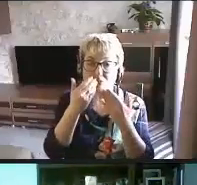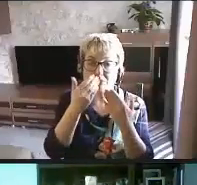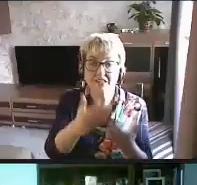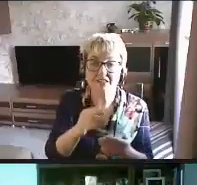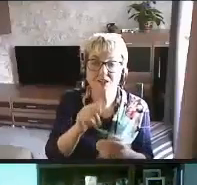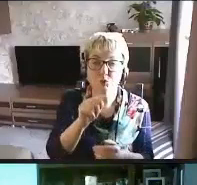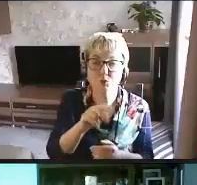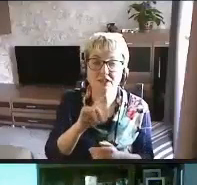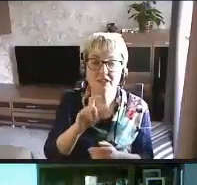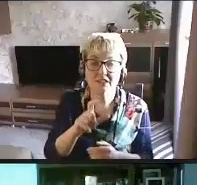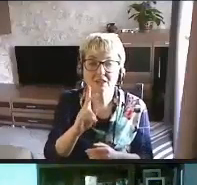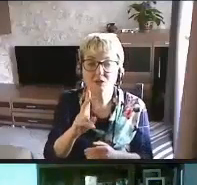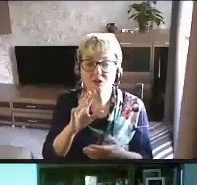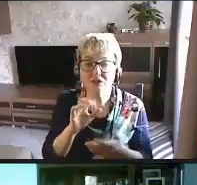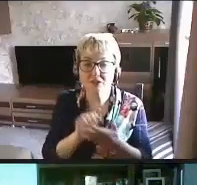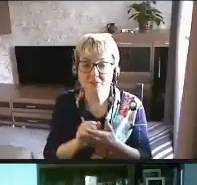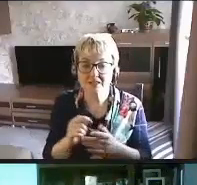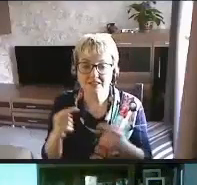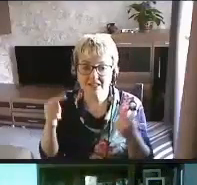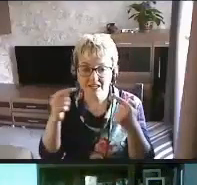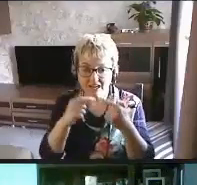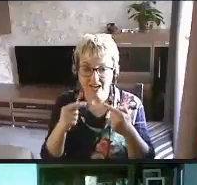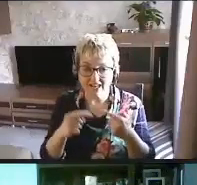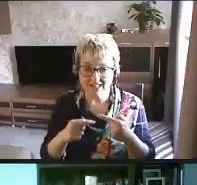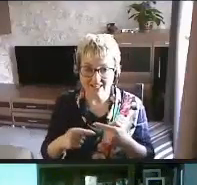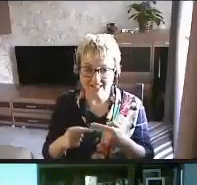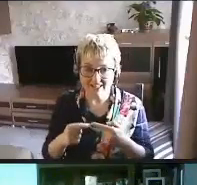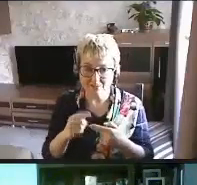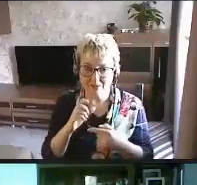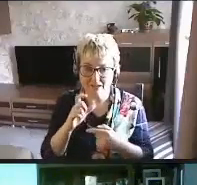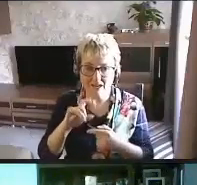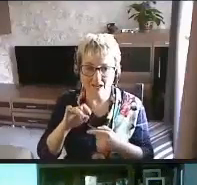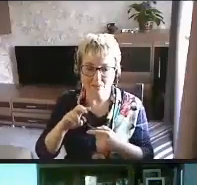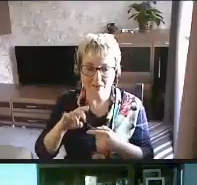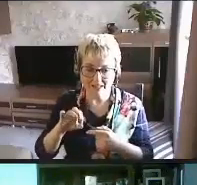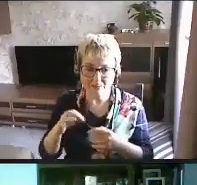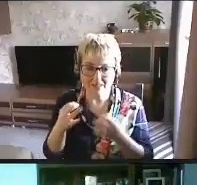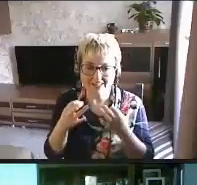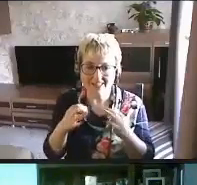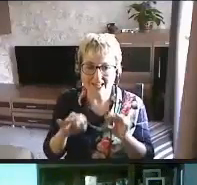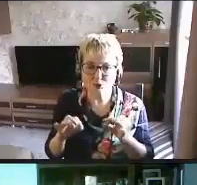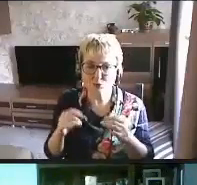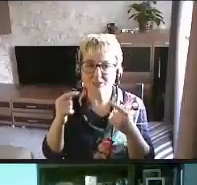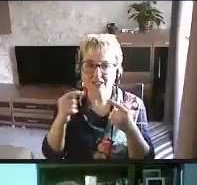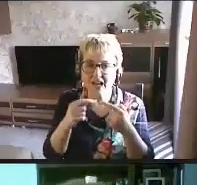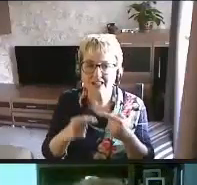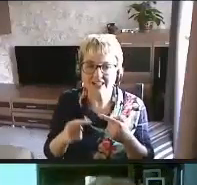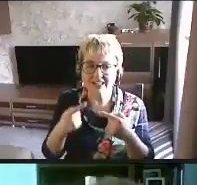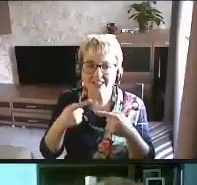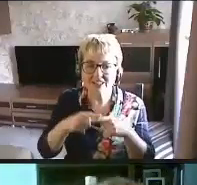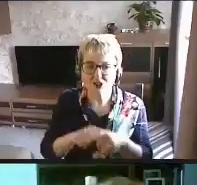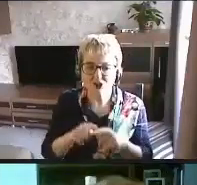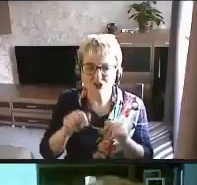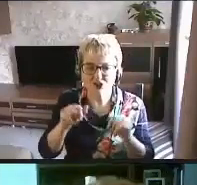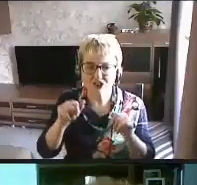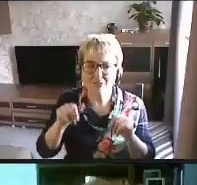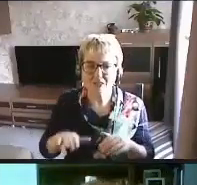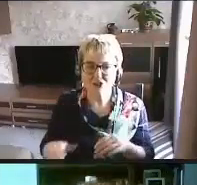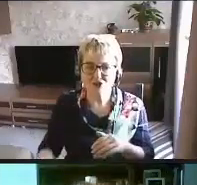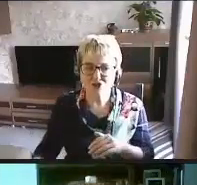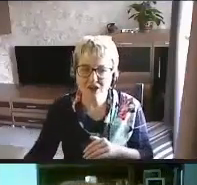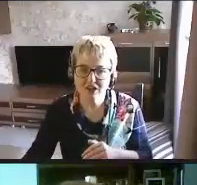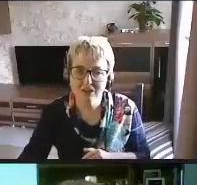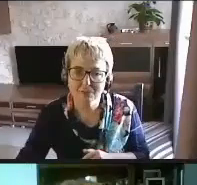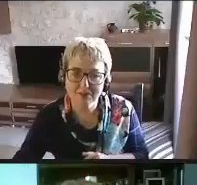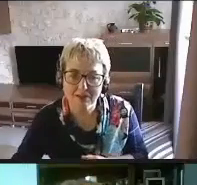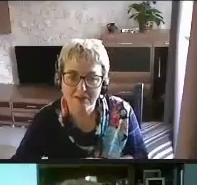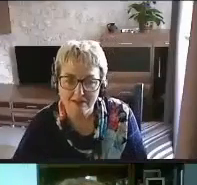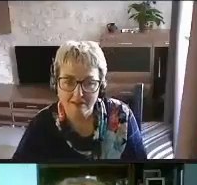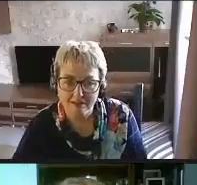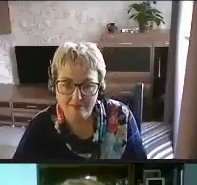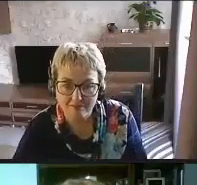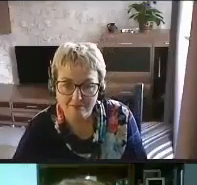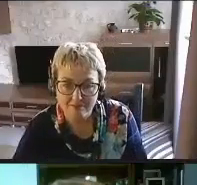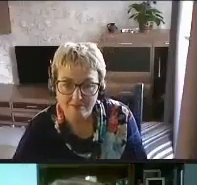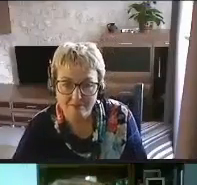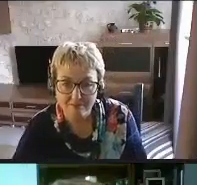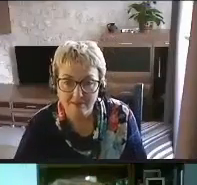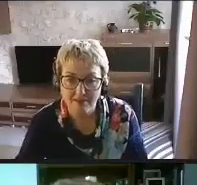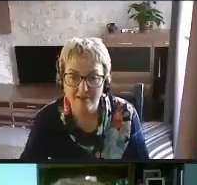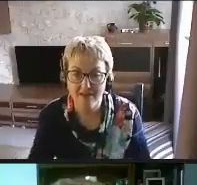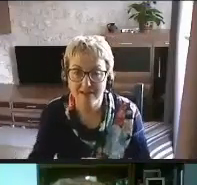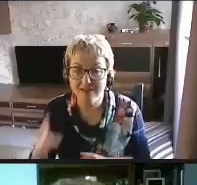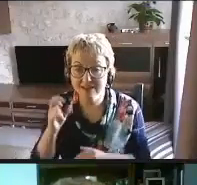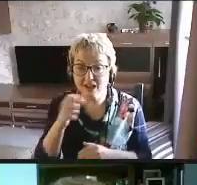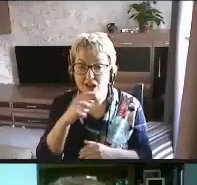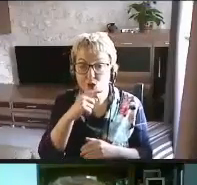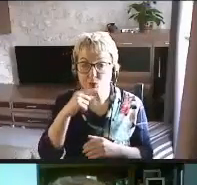кто занимается какими-то конкретными элементами доступности, конкретными техническими решениями. Но я согласна с тем, что, к сожалению, на